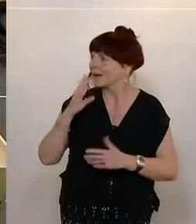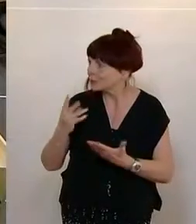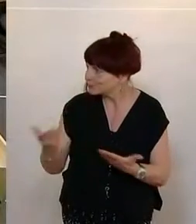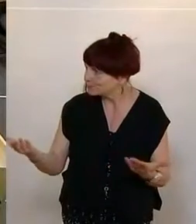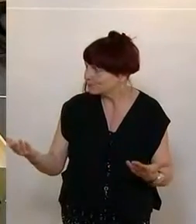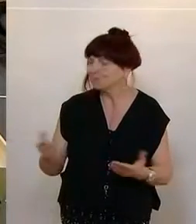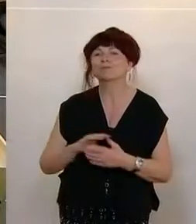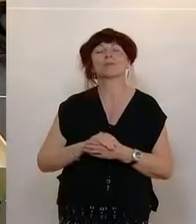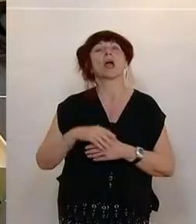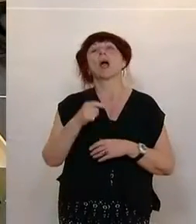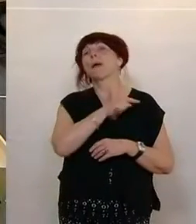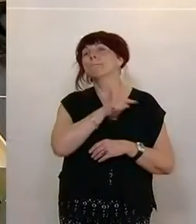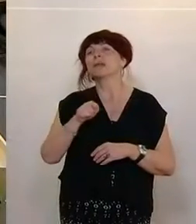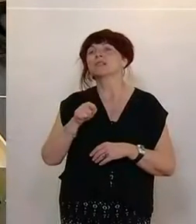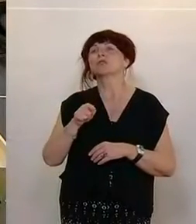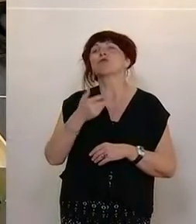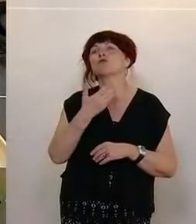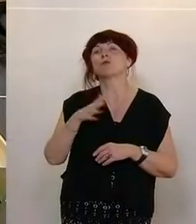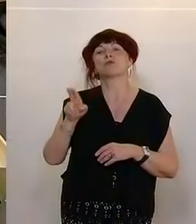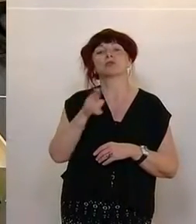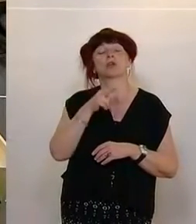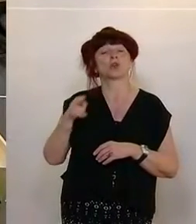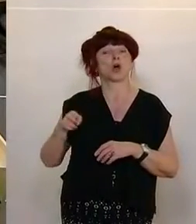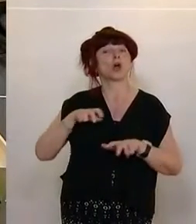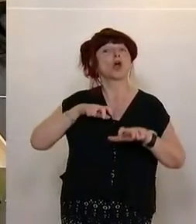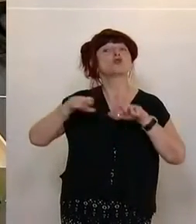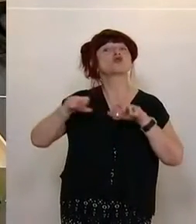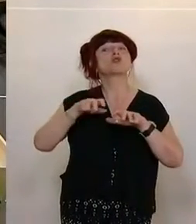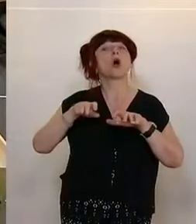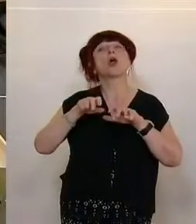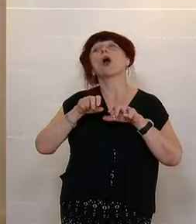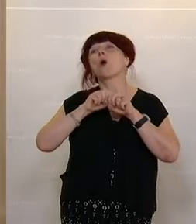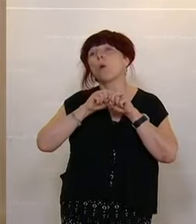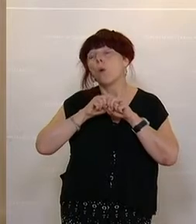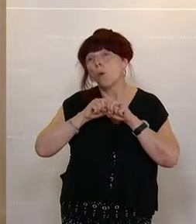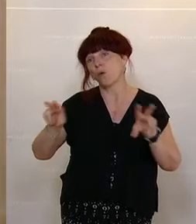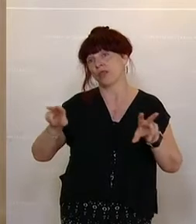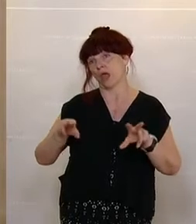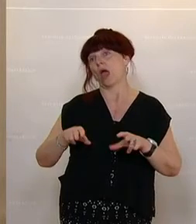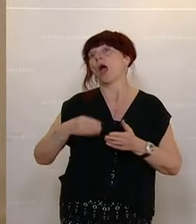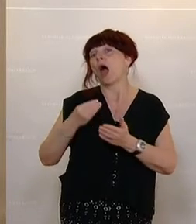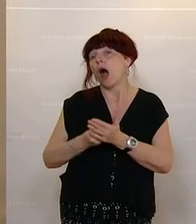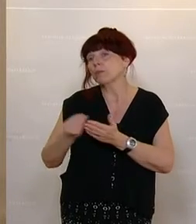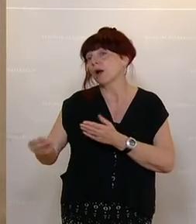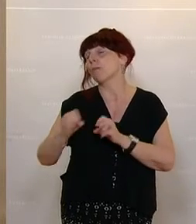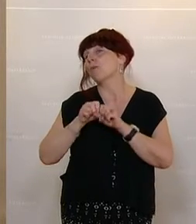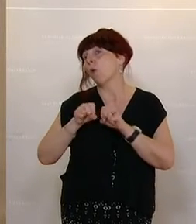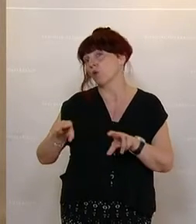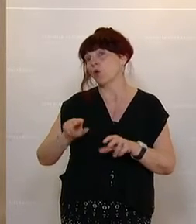Bis zu 500 Euro Steuer und Abgaben befreit für über 200.000 Personen.